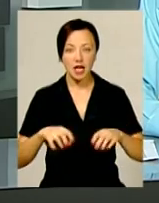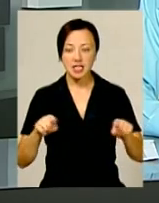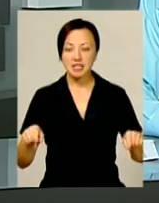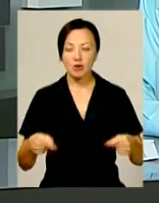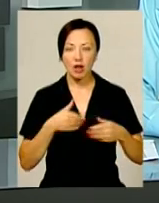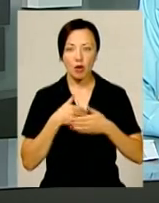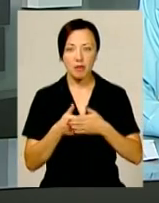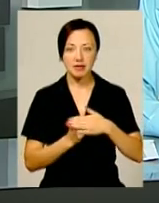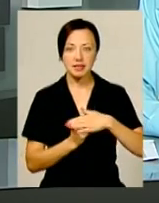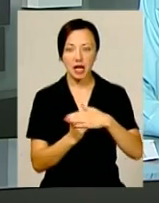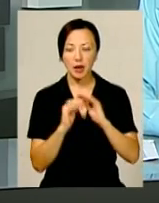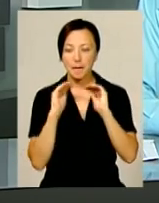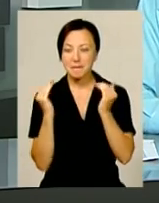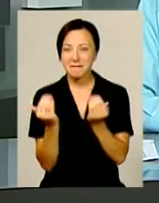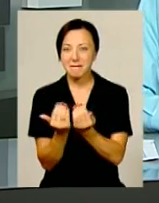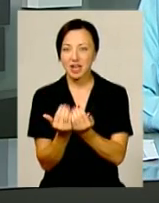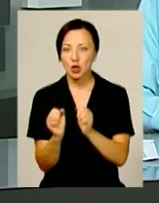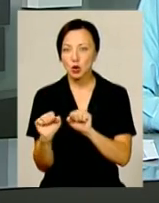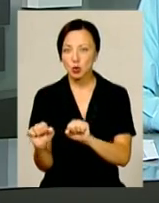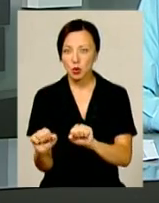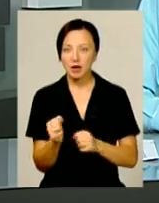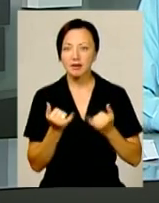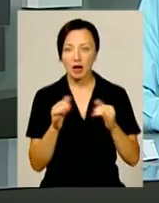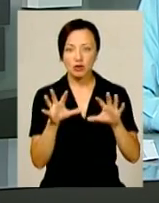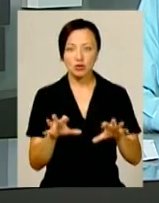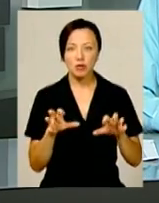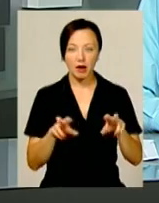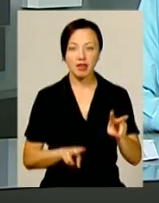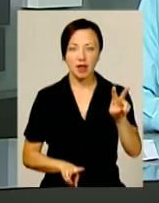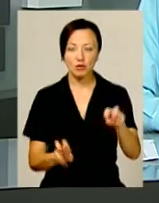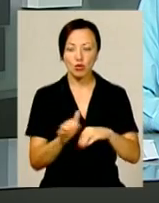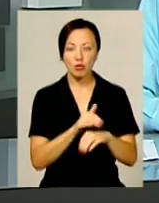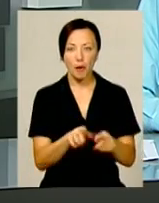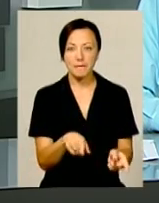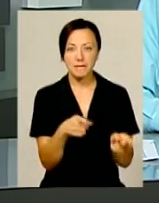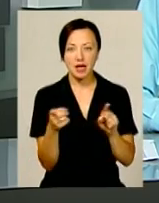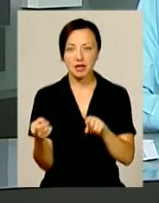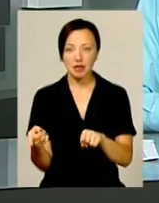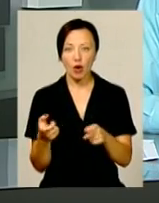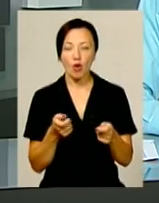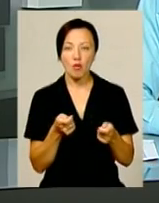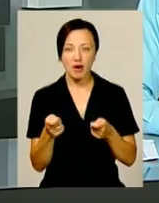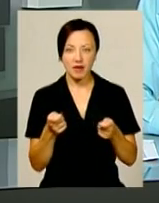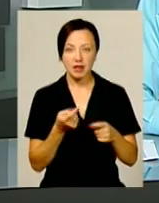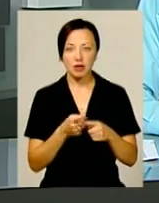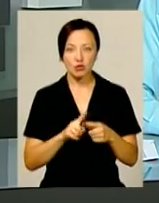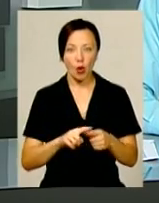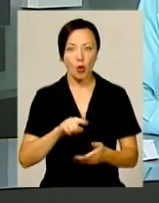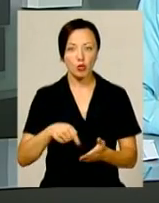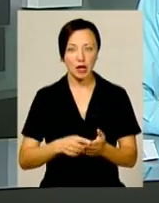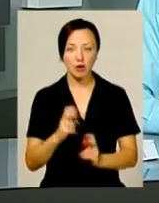громадських засадах притулок для чотирилапих безхатченків із назвою «Добро» має перейти в управління вказаного комунального підприємства.